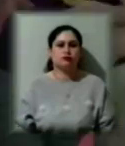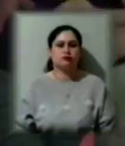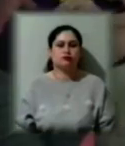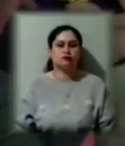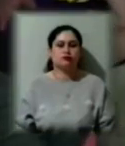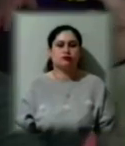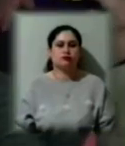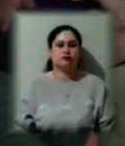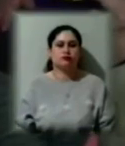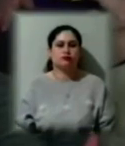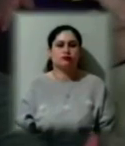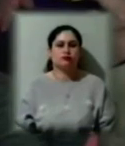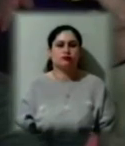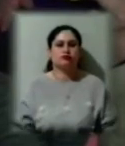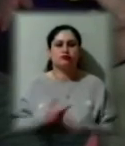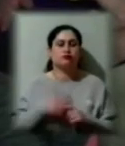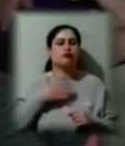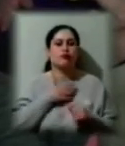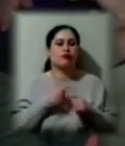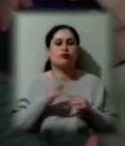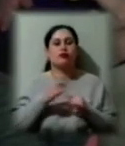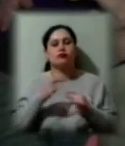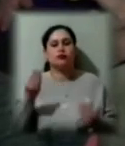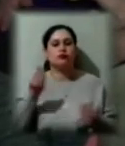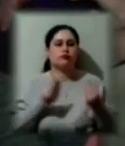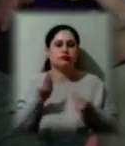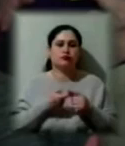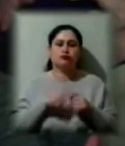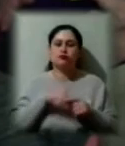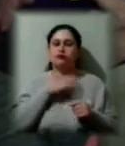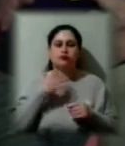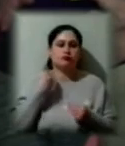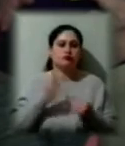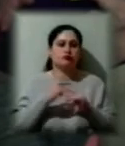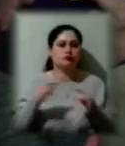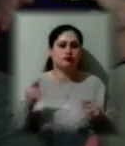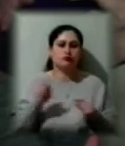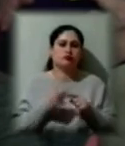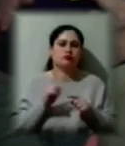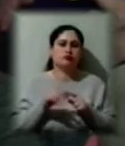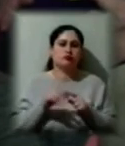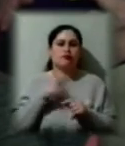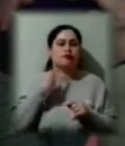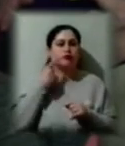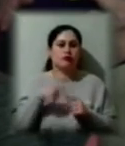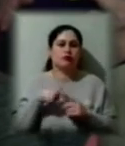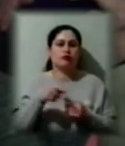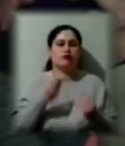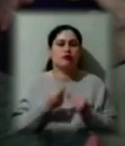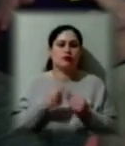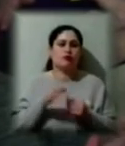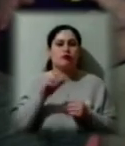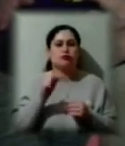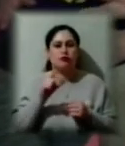Дуже полюбляємо настільні ігри, в нас дуже багато настільних ігор і ми завжди в них граємося і шахи, шахмати,